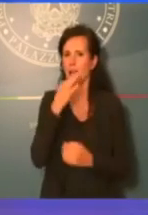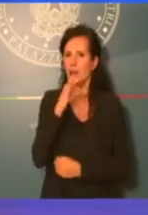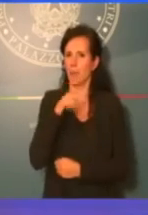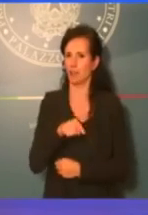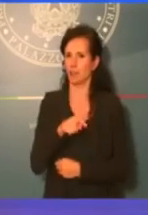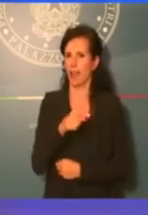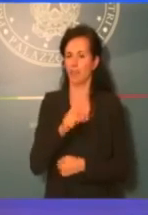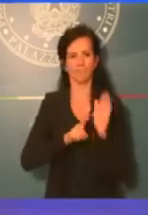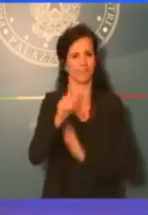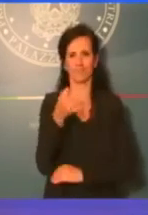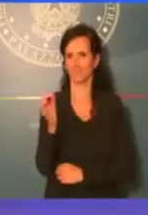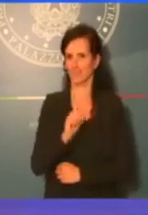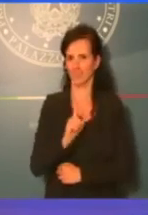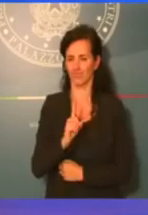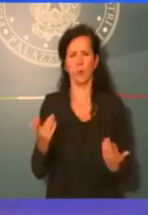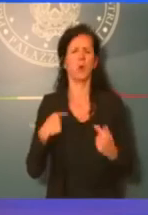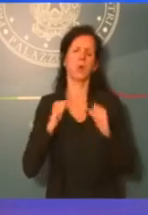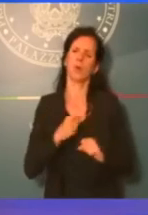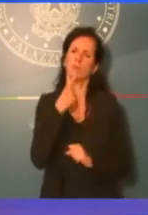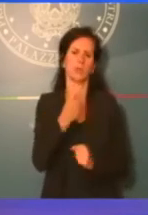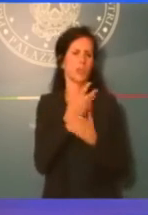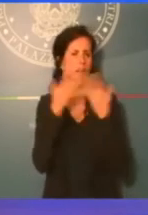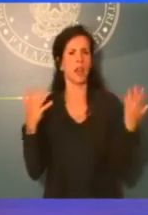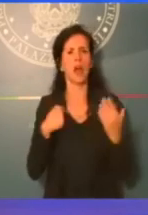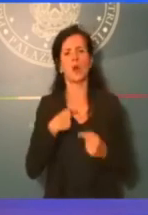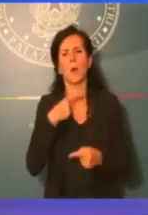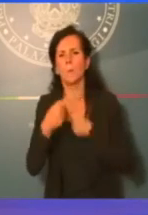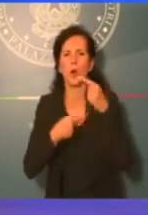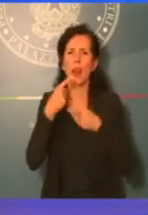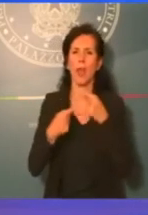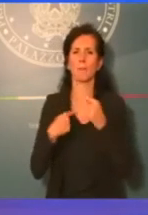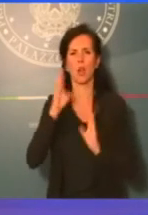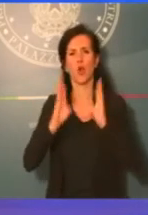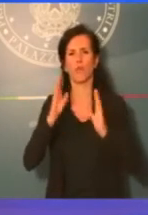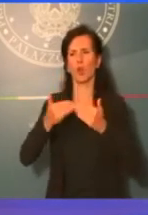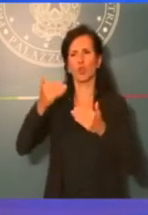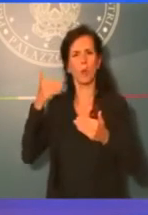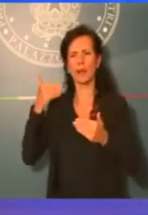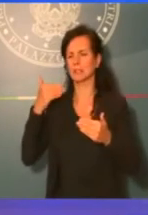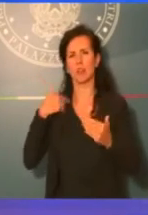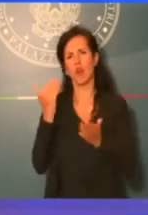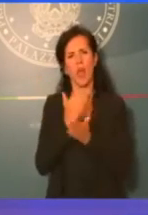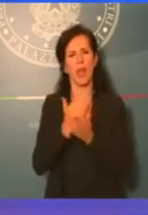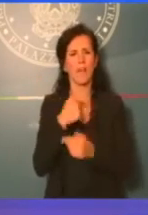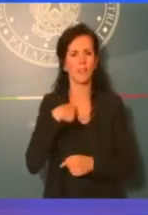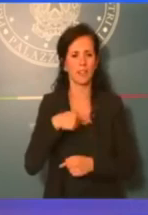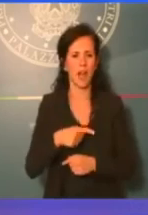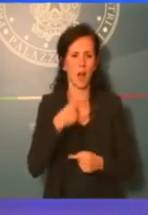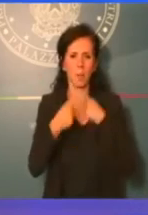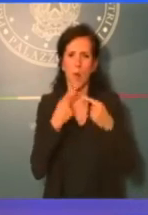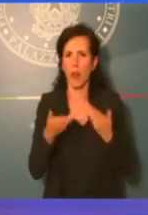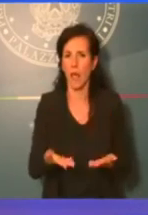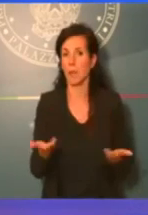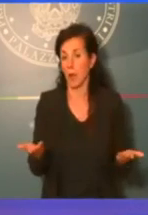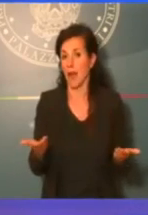diciamocelo molto francamente, io non faccio polemiche col passato e cerco di evitarle anche con il presente, però evidentemente è qualcosa